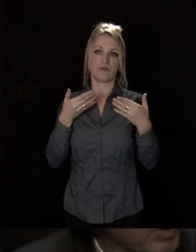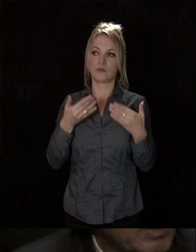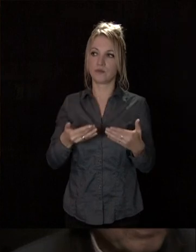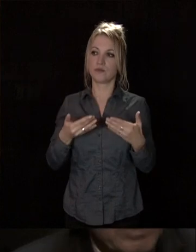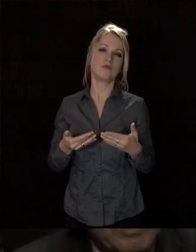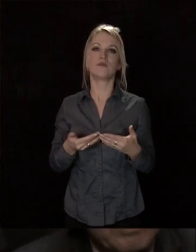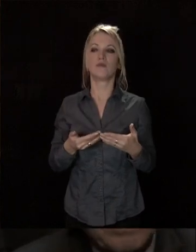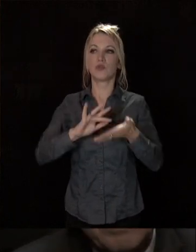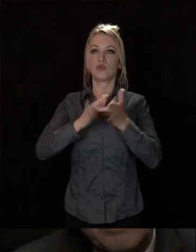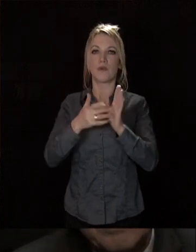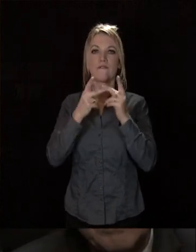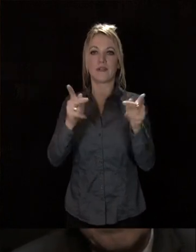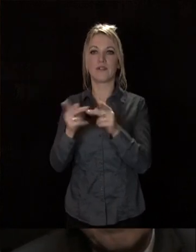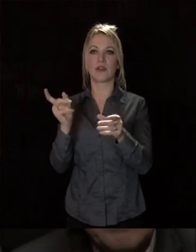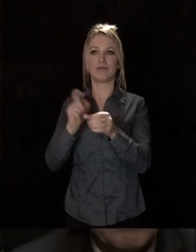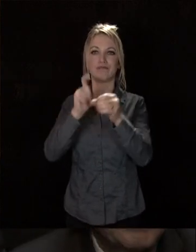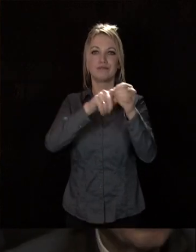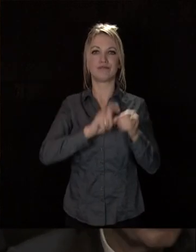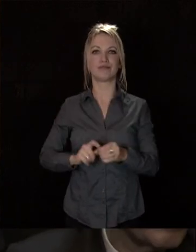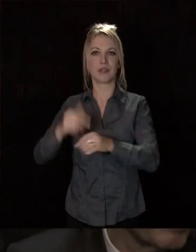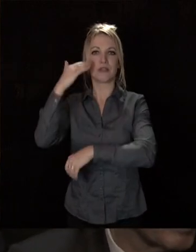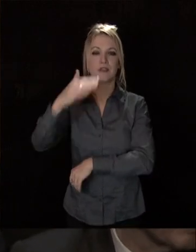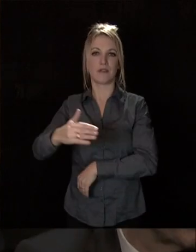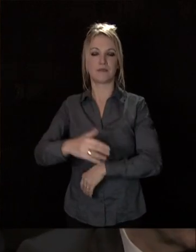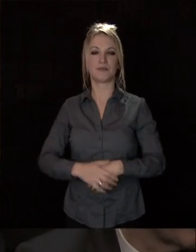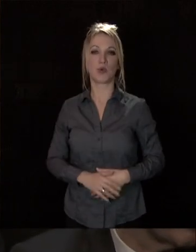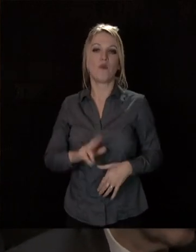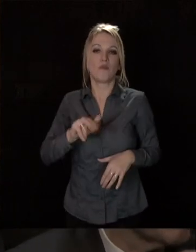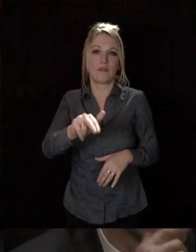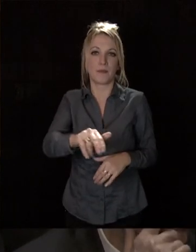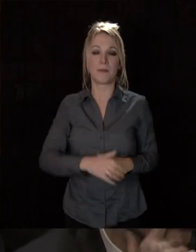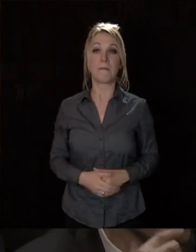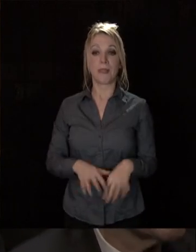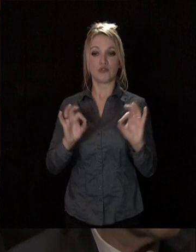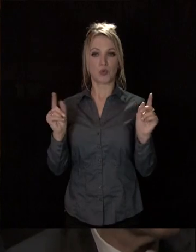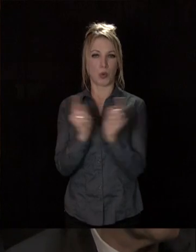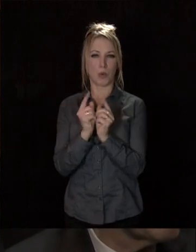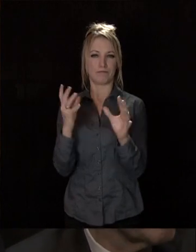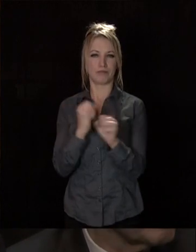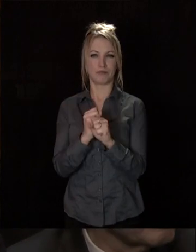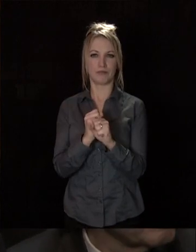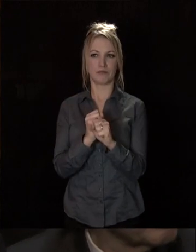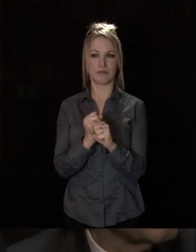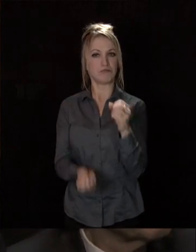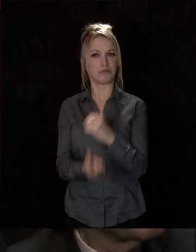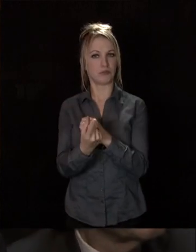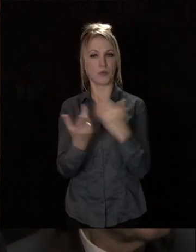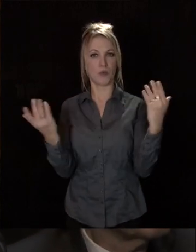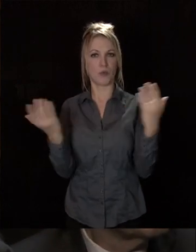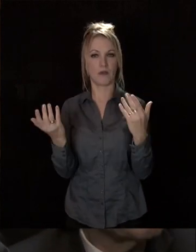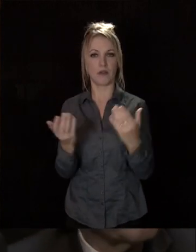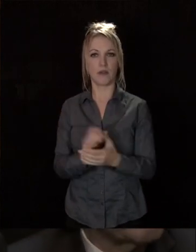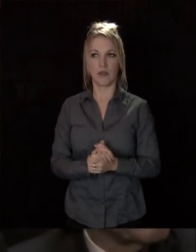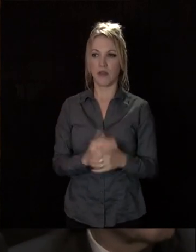bien sûr, toutes les villes sont connectées ou bien l'ambition de l'être. En quelques mots, je voudrais vous dire l'originalité et